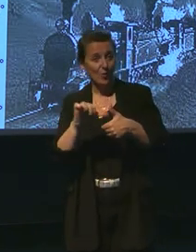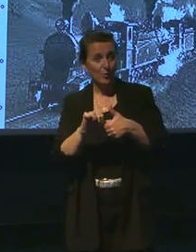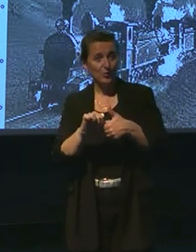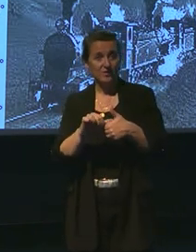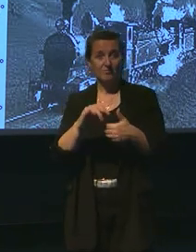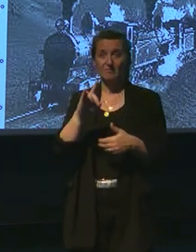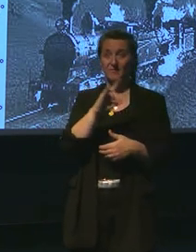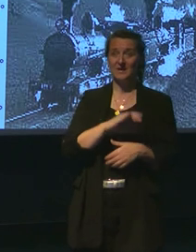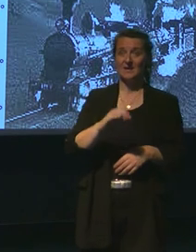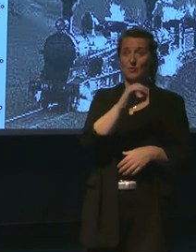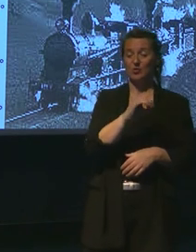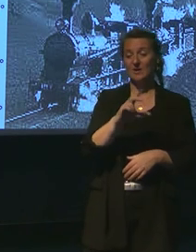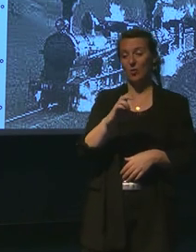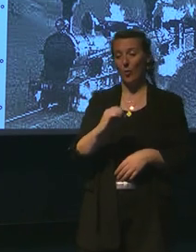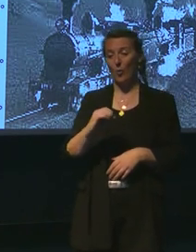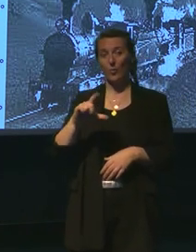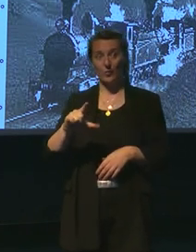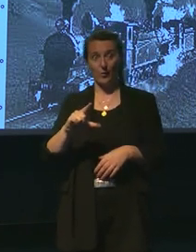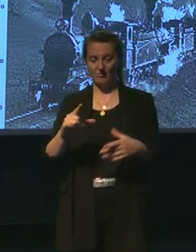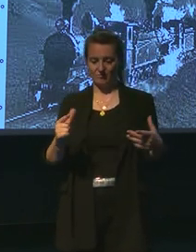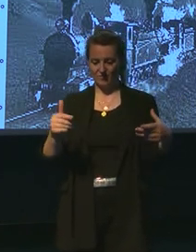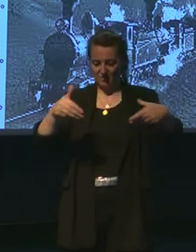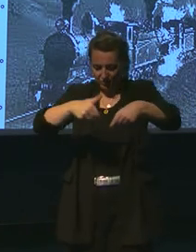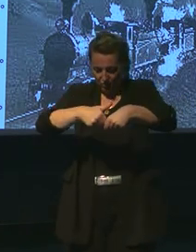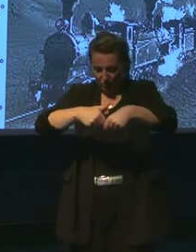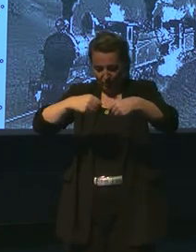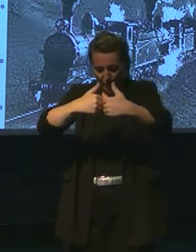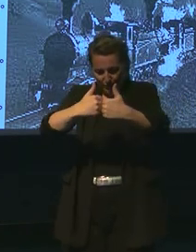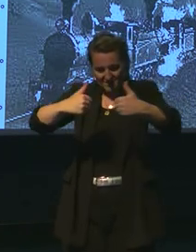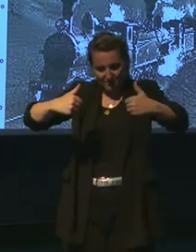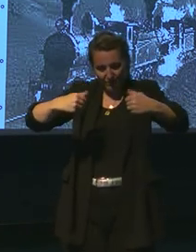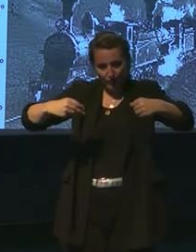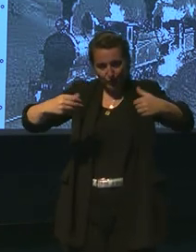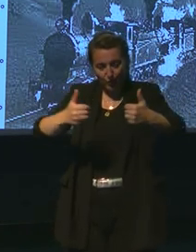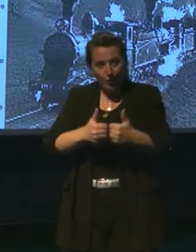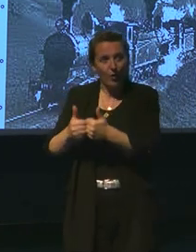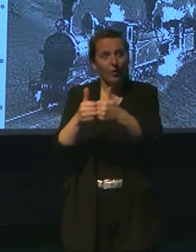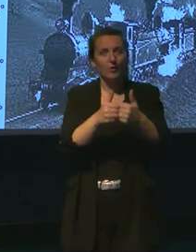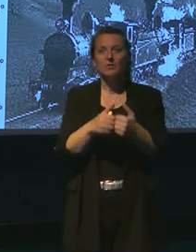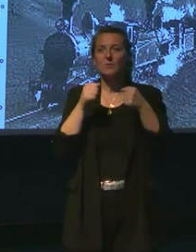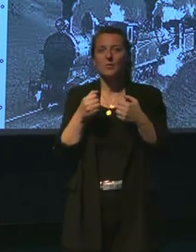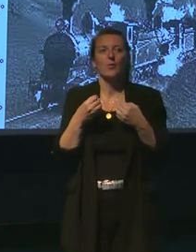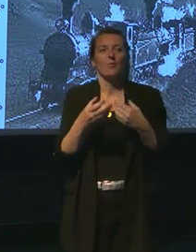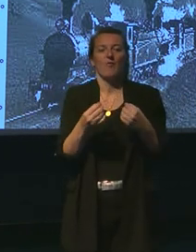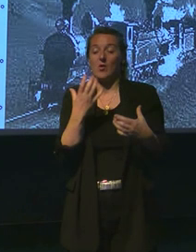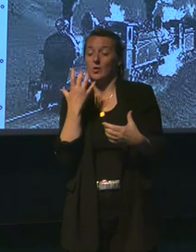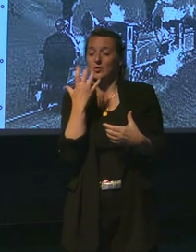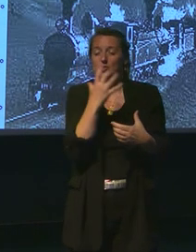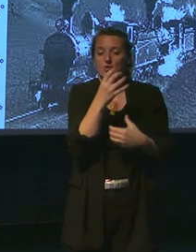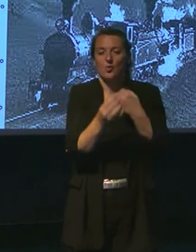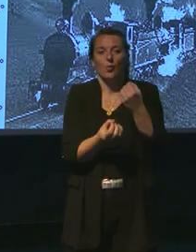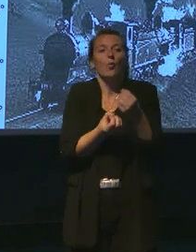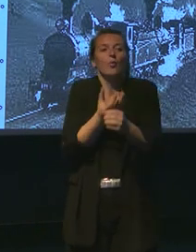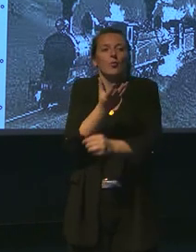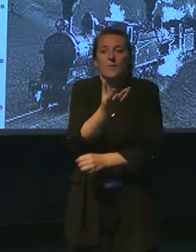'oxygène qui la constituent, utilisés isolément ou silutanimment, fourniront une source de chaleur et de l'huile, etc. Donc, il a